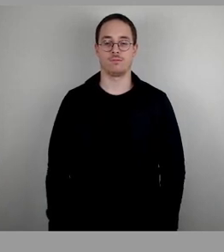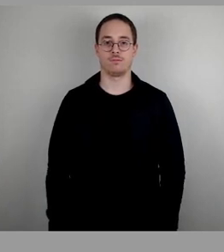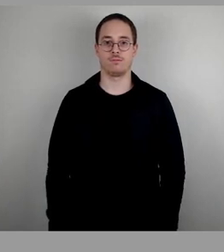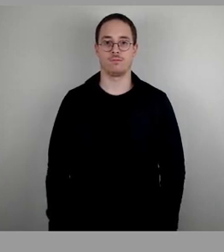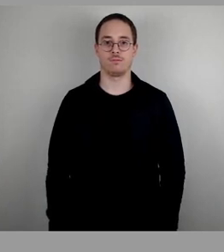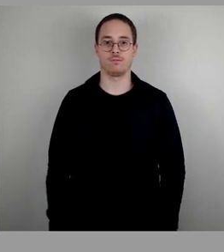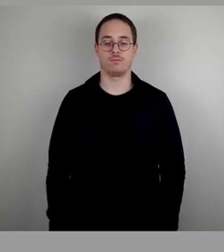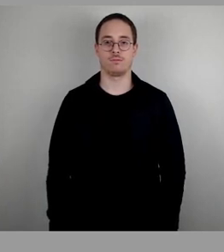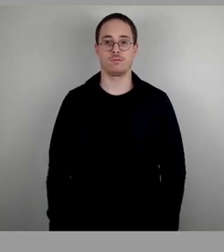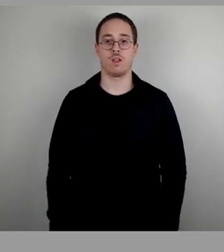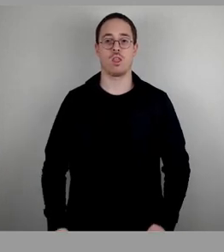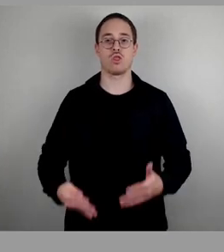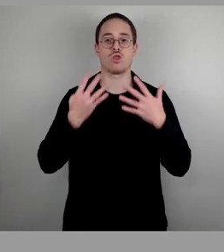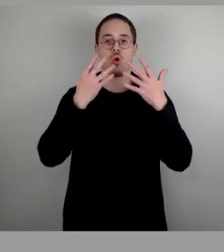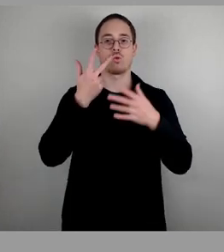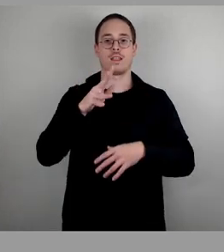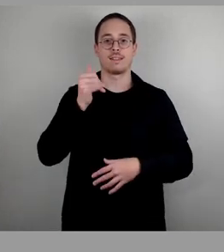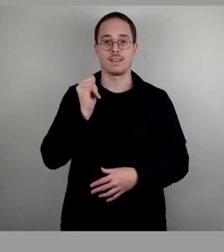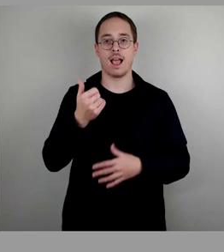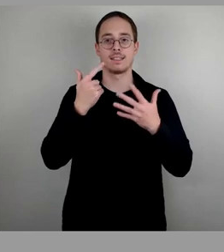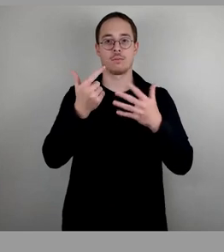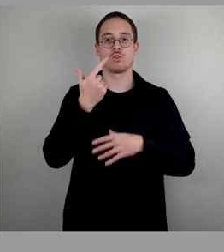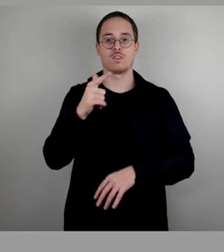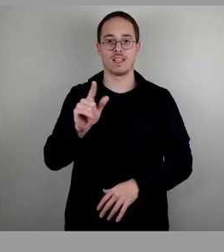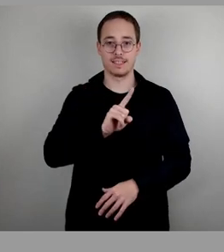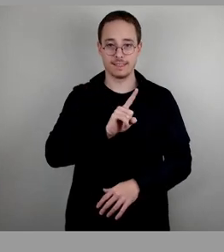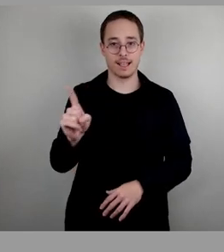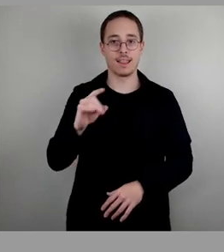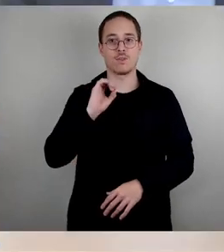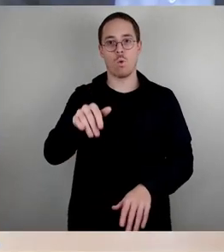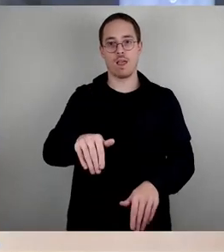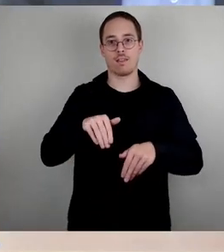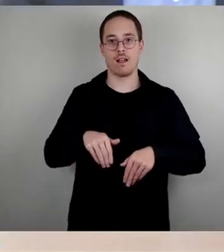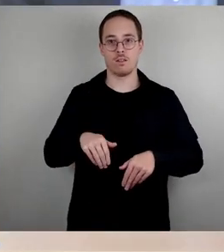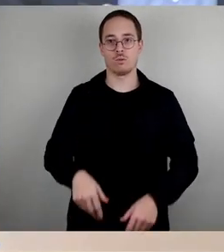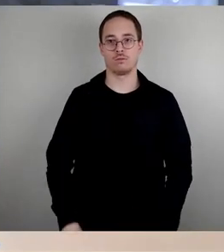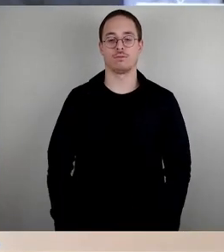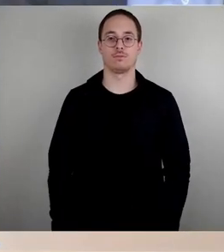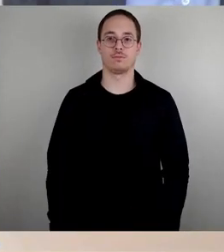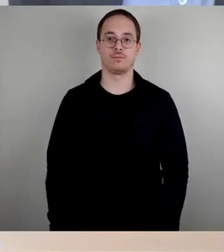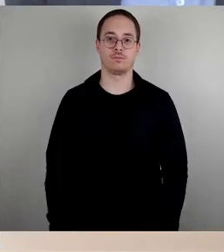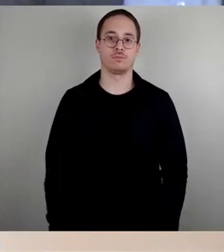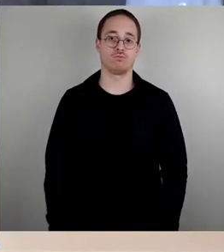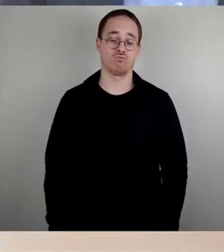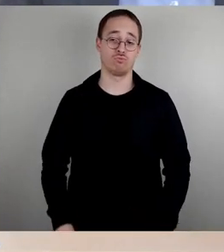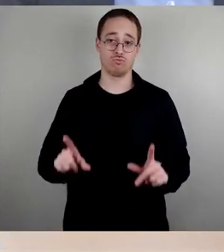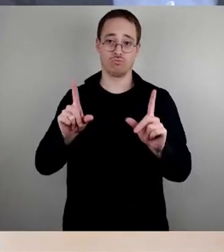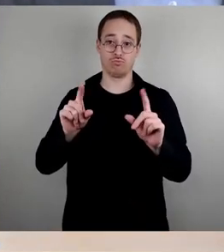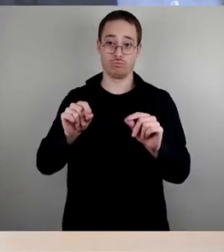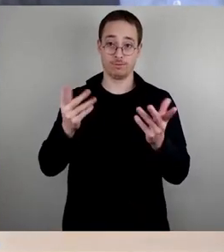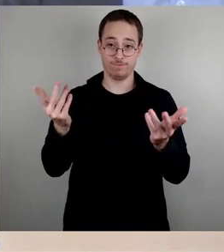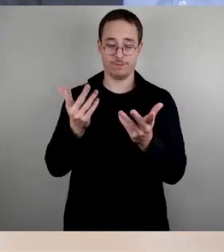39 ja, stimmen 27, nein, stimmen keine Enthaltung. Damit so